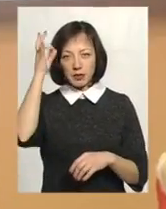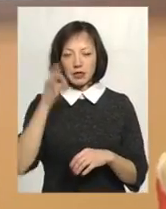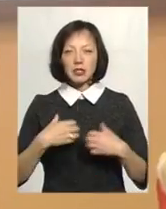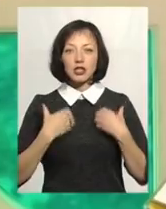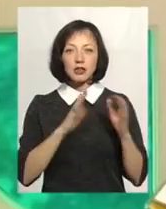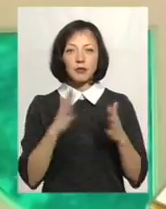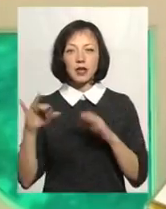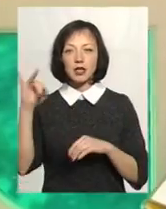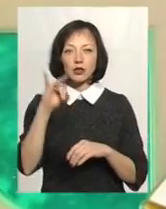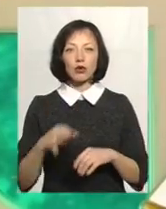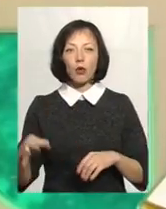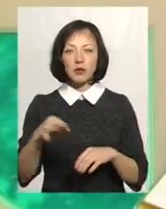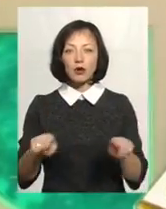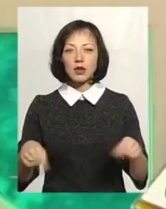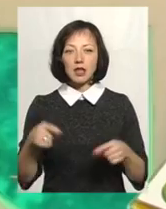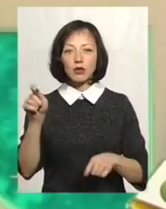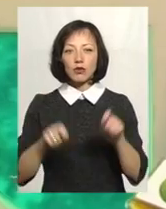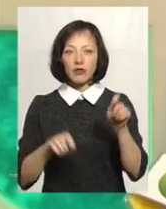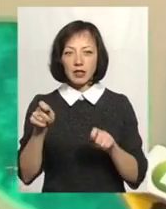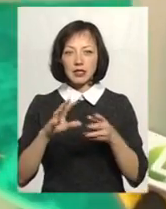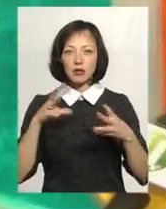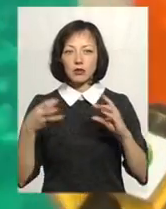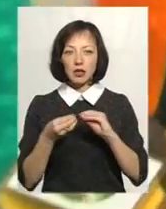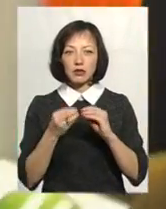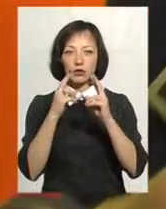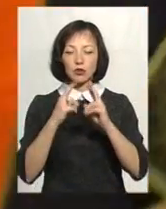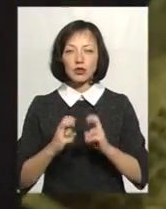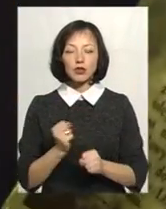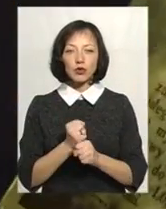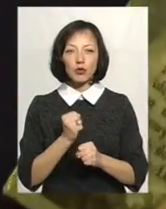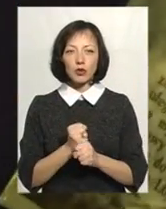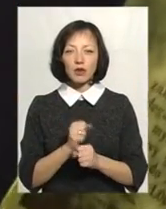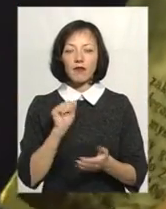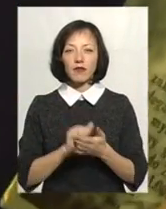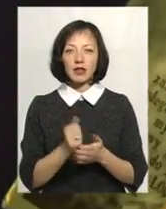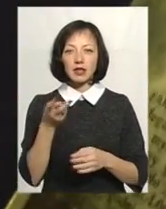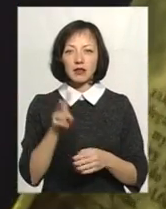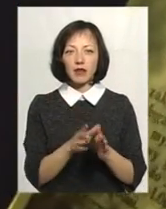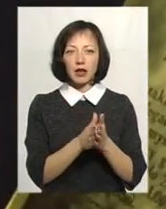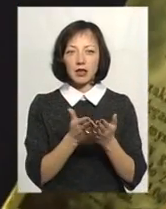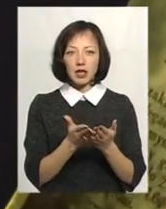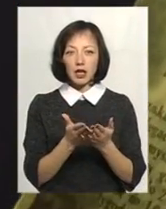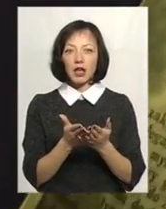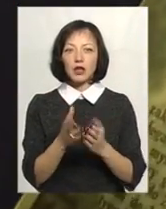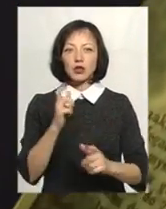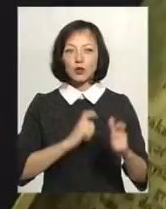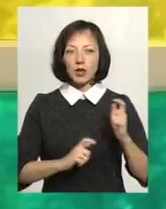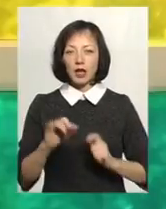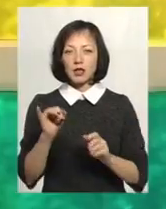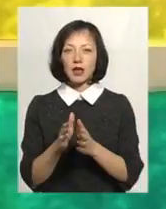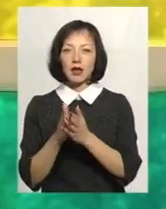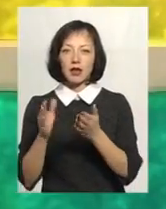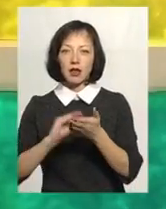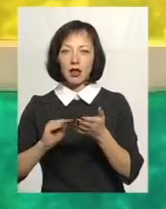історії краю, організатори конференції за результатами дослідницької роботи видали дві книги – збірник студентів та